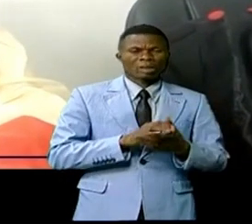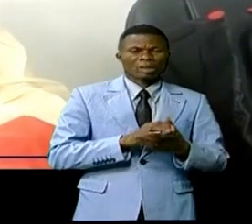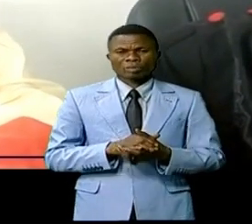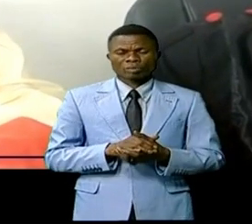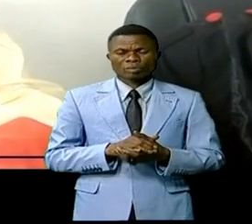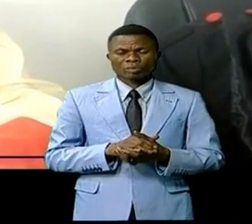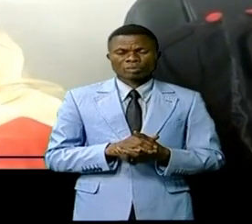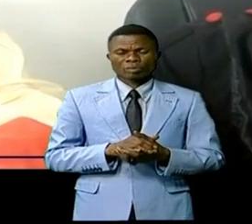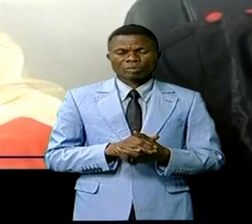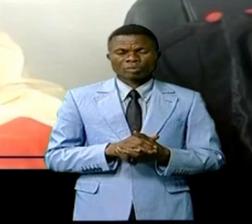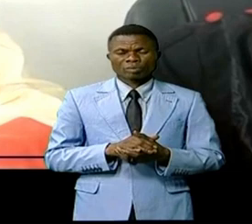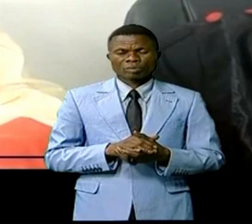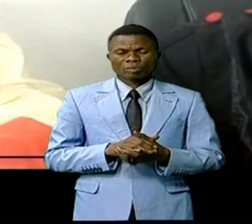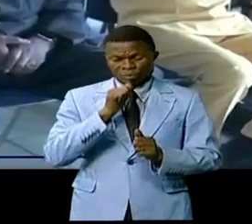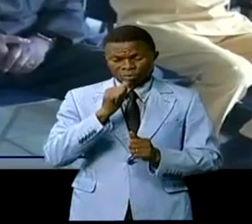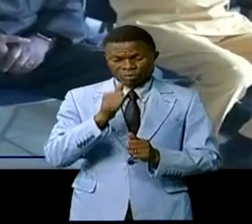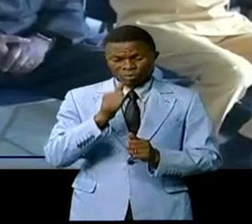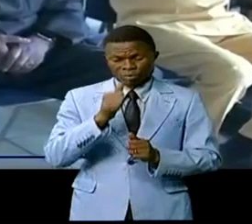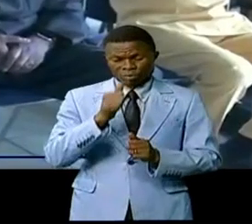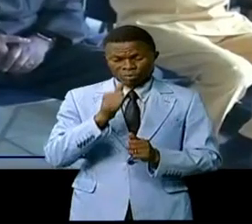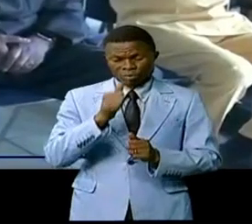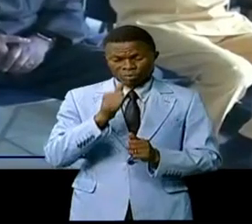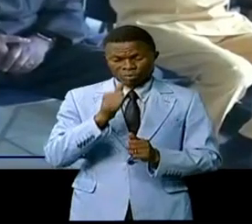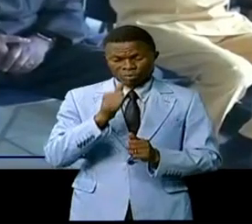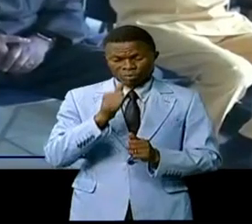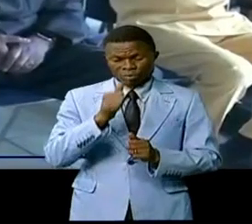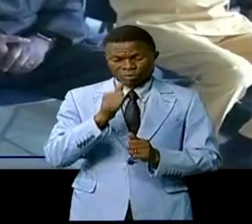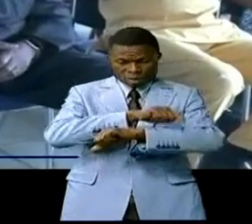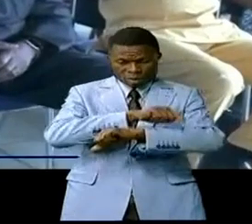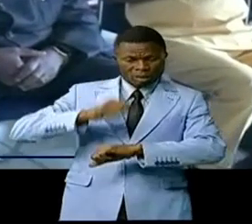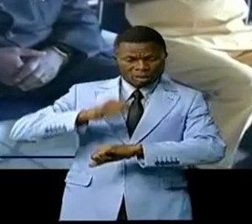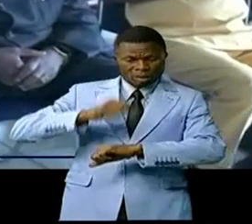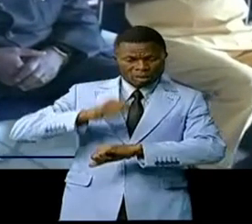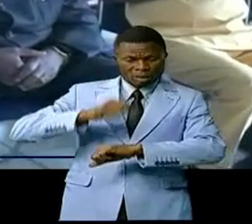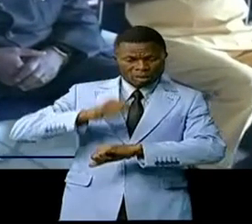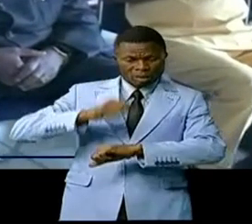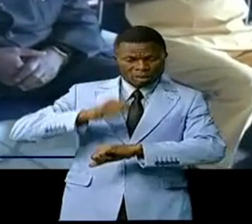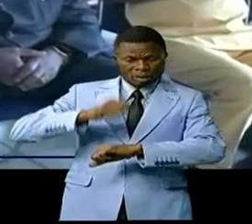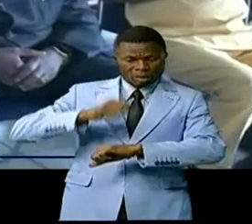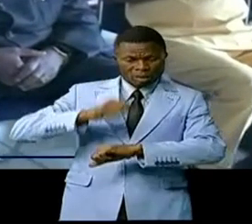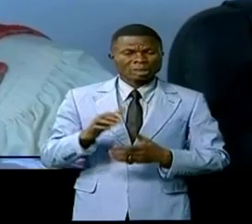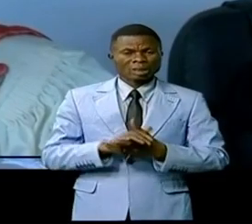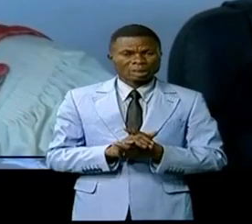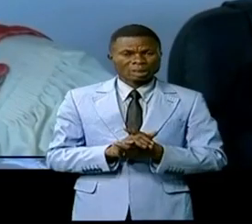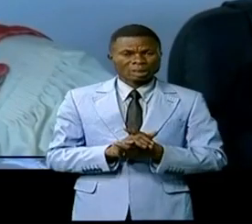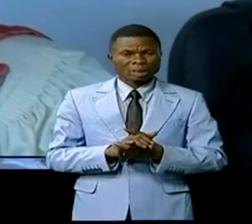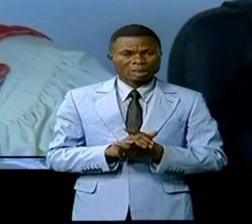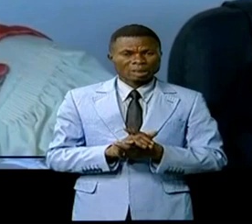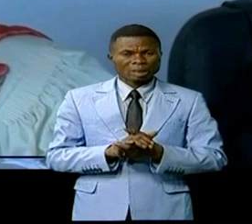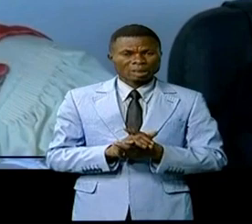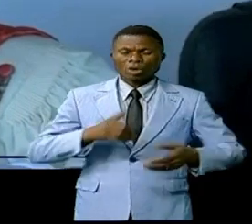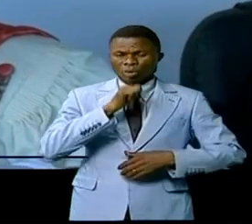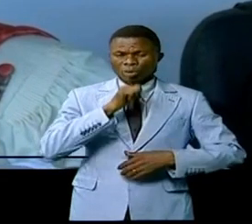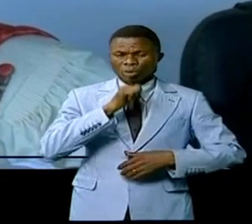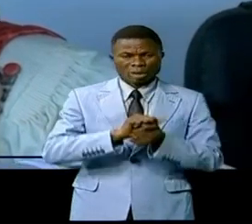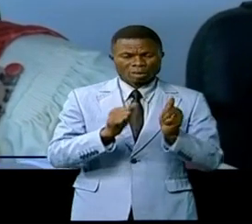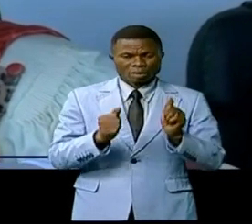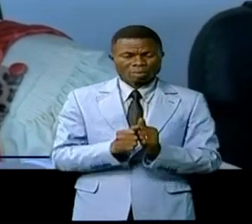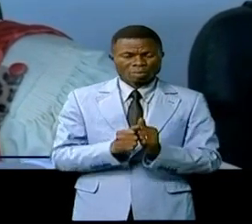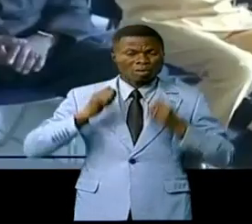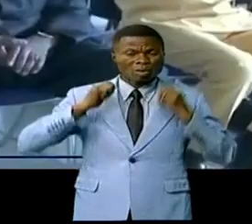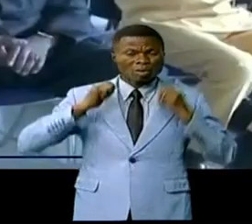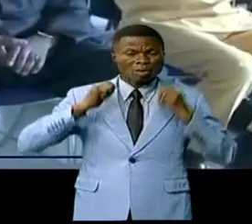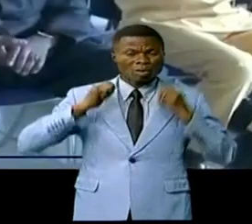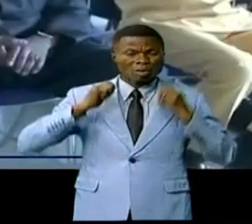Ce qui n'est évidemment pas vrai. Le premier président de la Cour d'appel du Congo, Bekanga Ilunga, a déploré plutôt le phénomène criminel